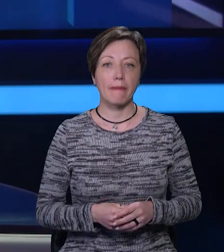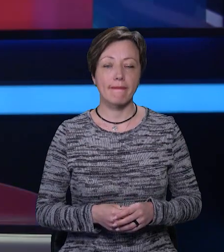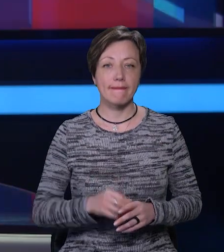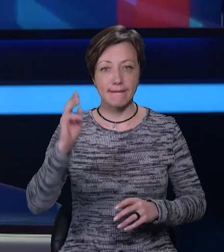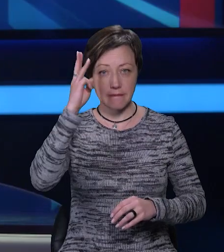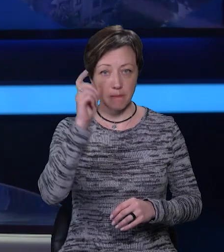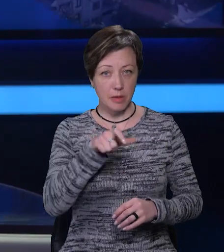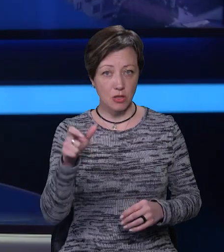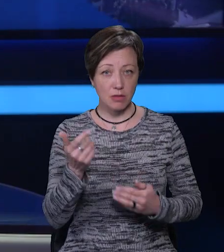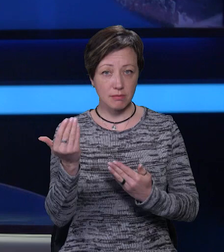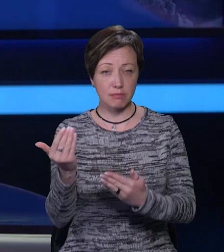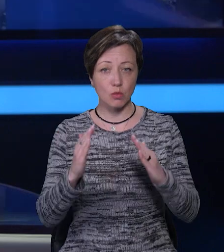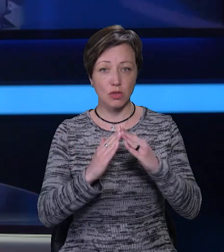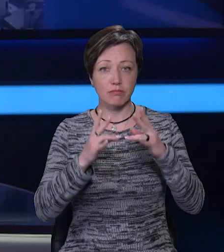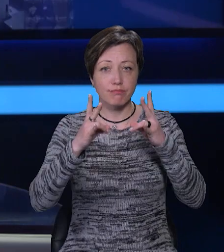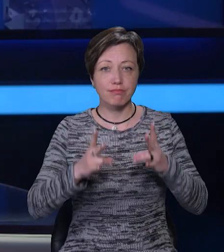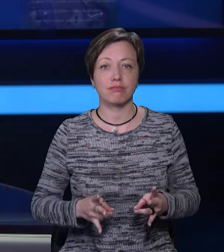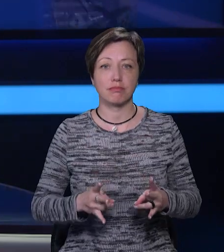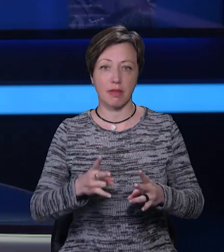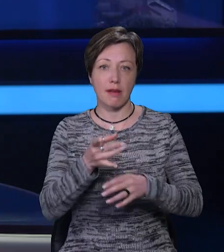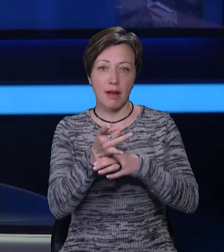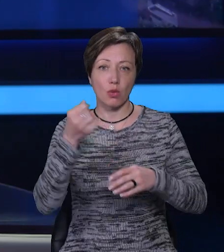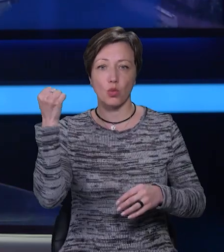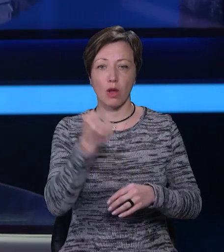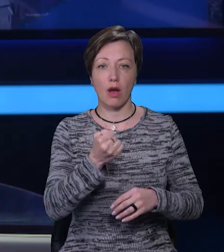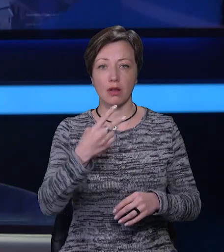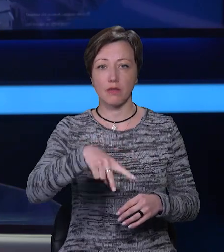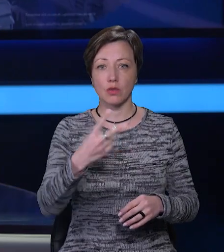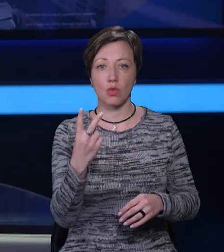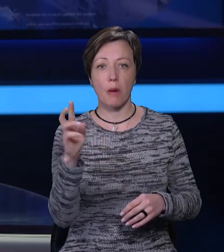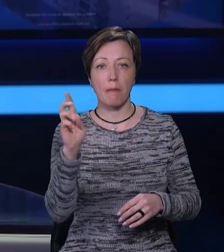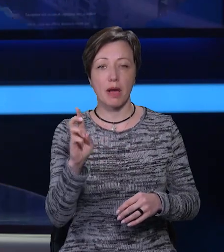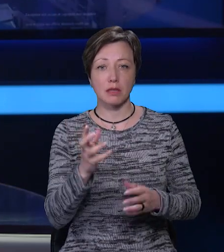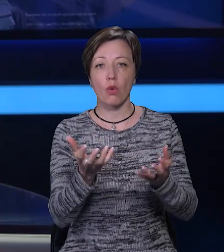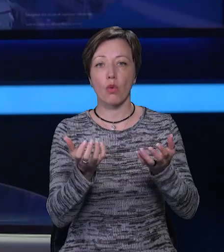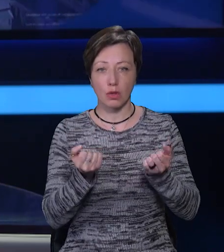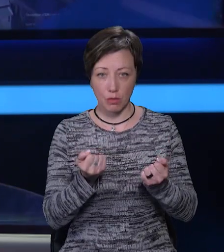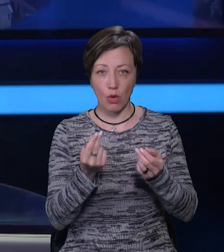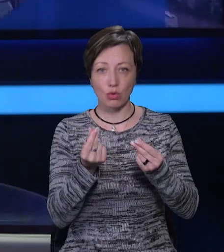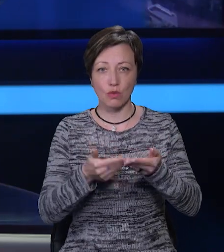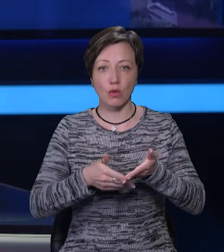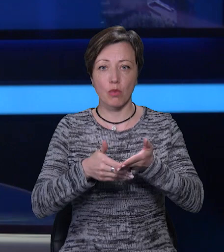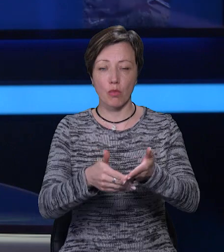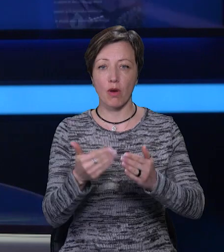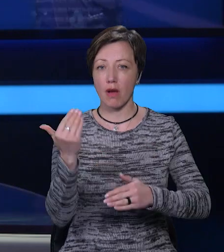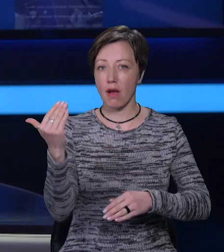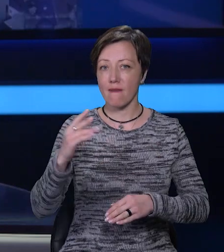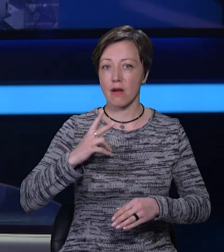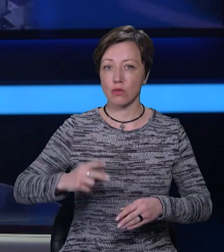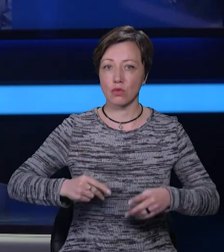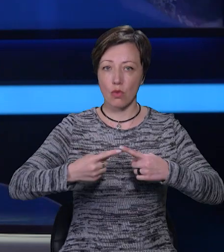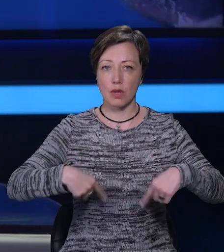Хмельничани, чиї будинки постраждали від ракетного удару 22 березня, отримують грошову допомогу від французької